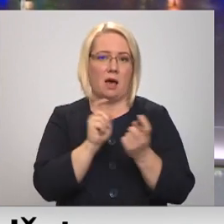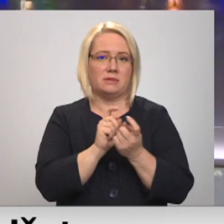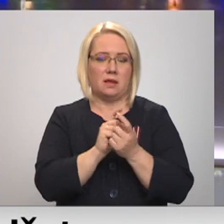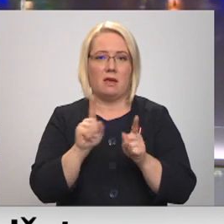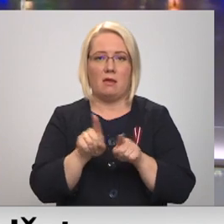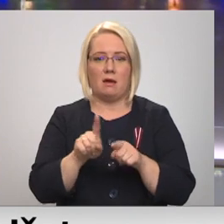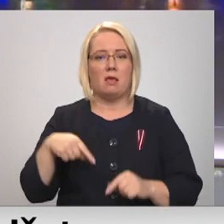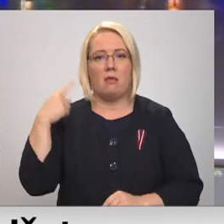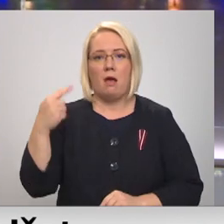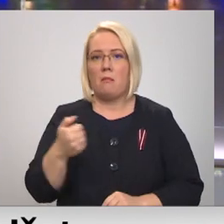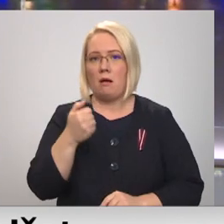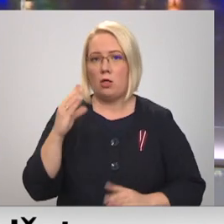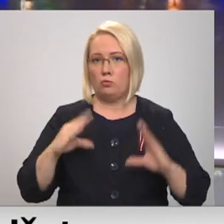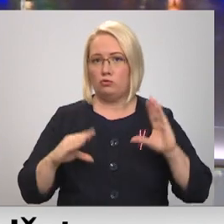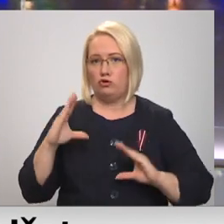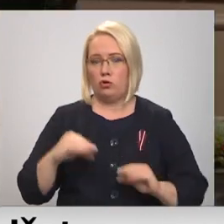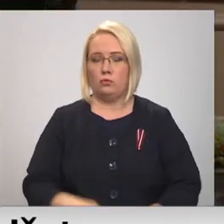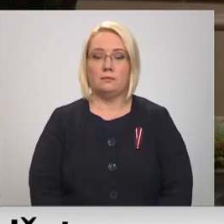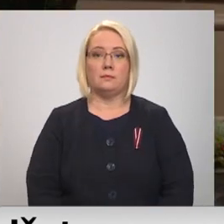Un stāstu Madara Līcīte.